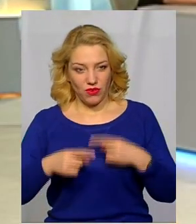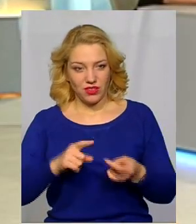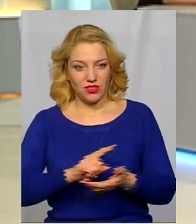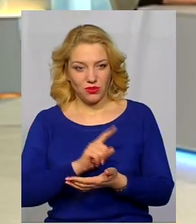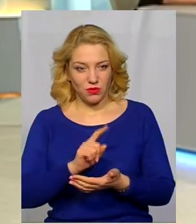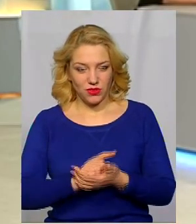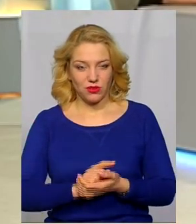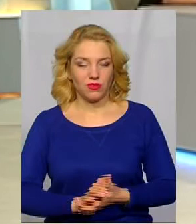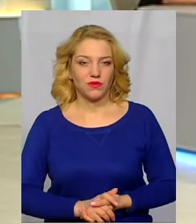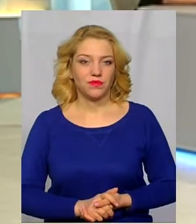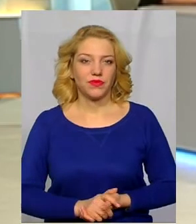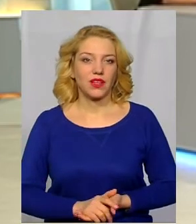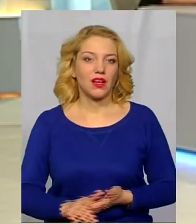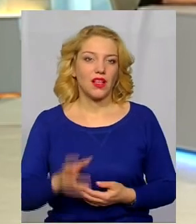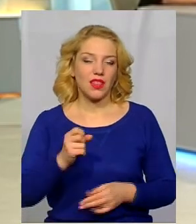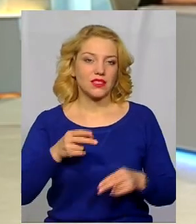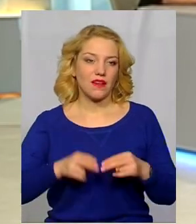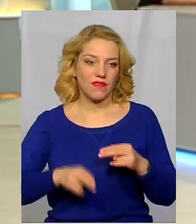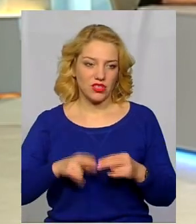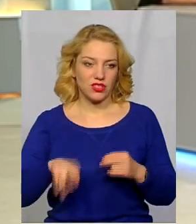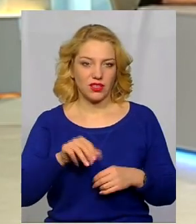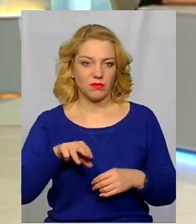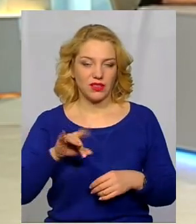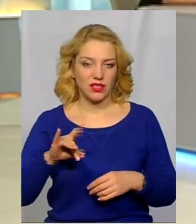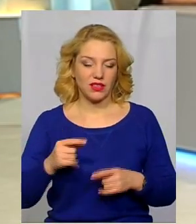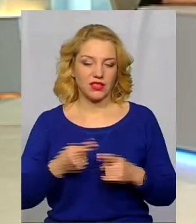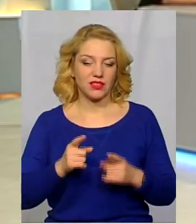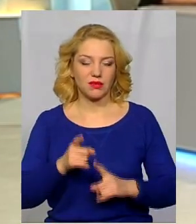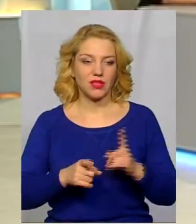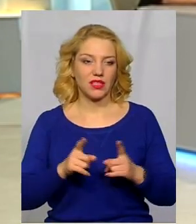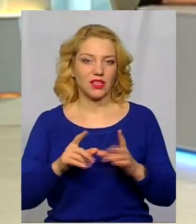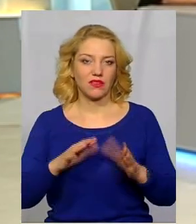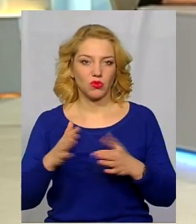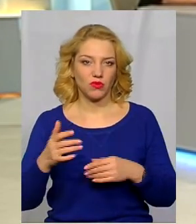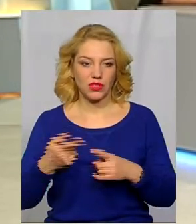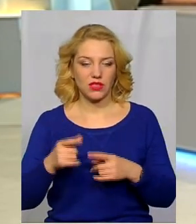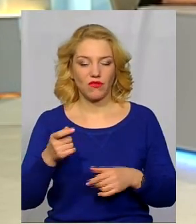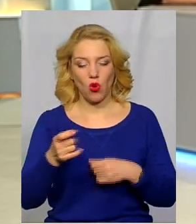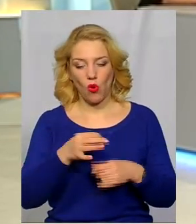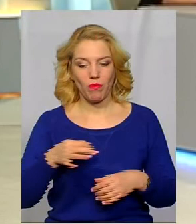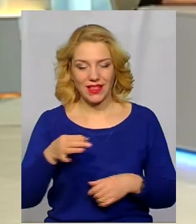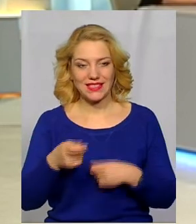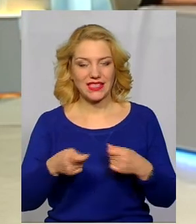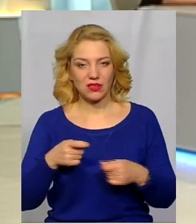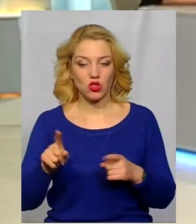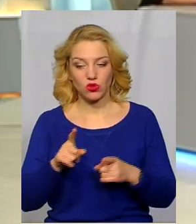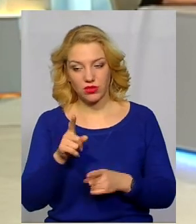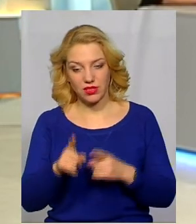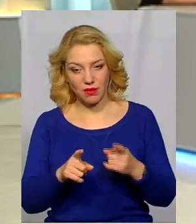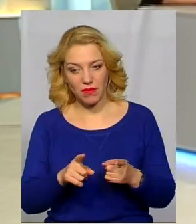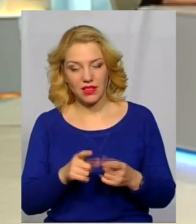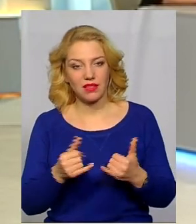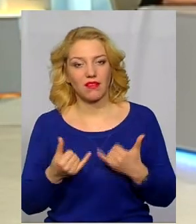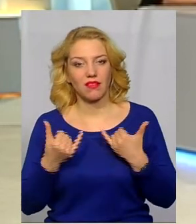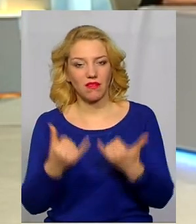дійсно важливо. Буквально на завершення, пане Дмитре, от ті зміни, які відбуваються зараз в обласній адміністрації, вони щось змінять для